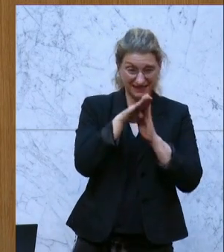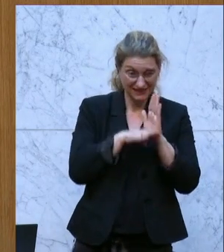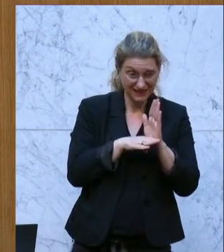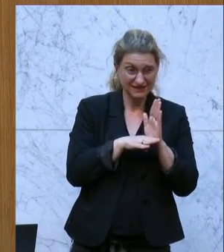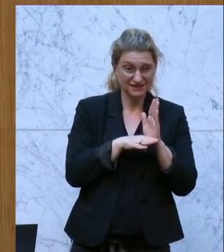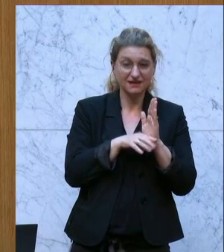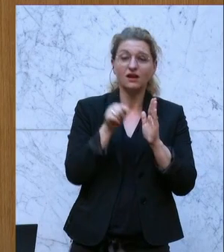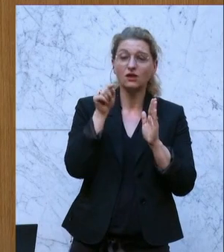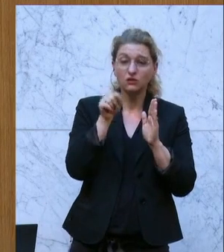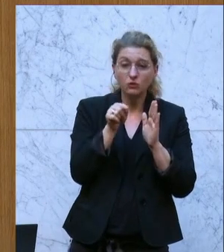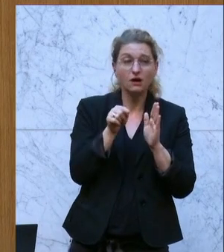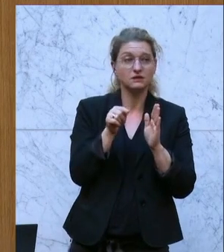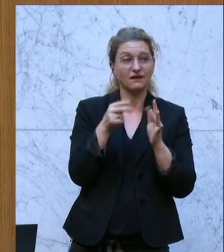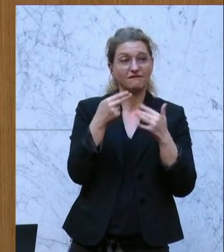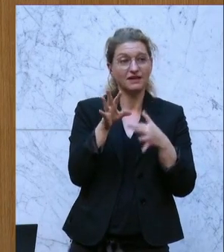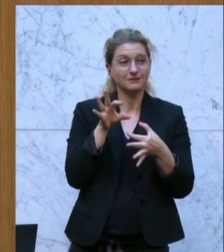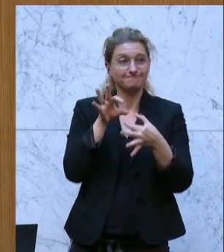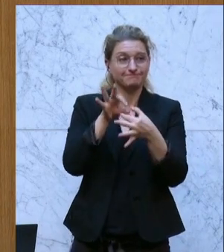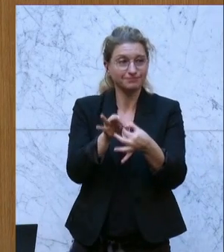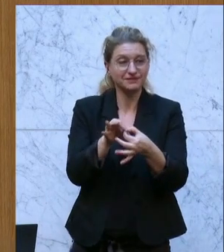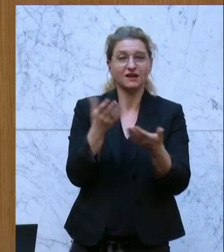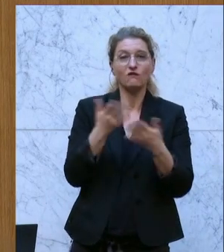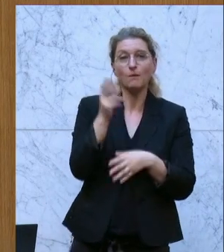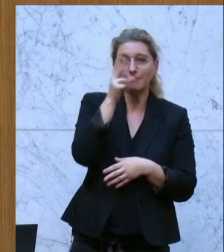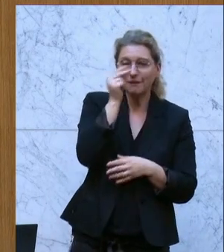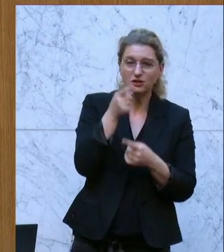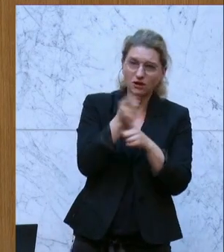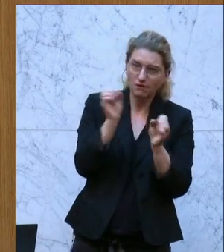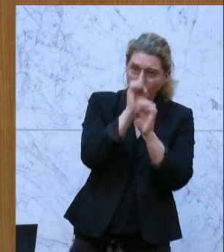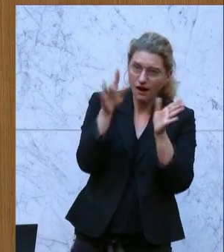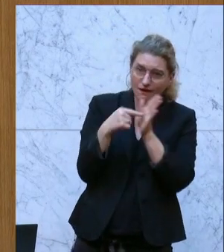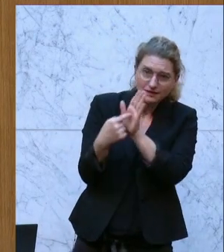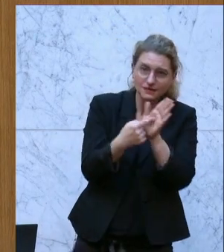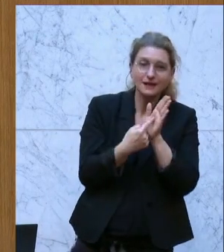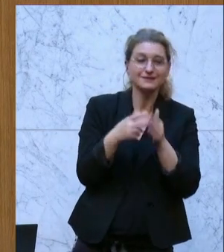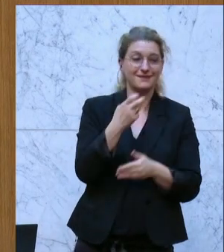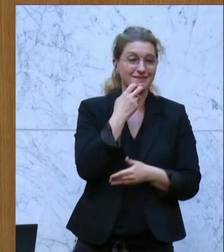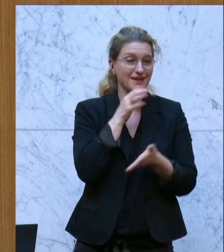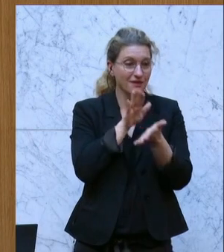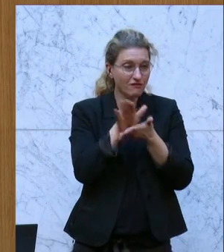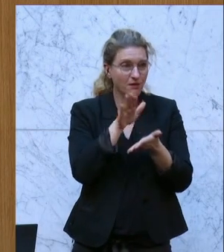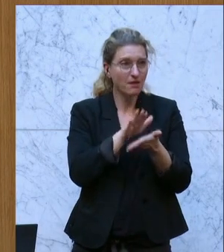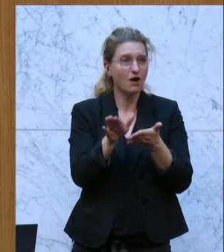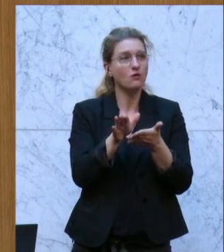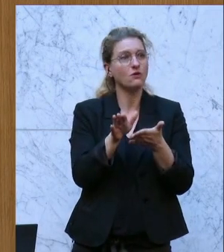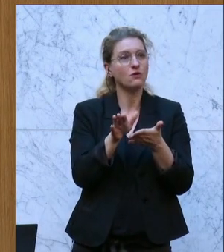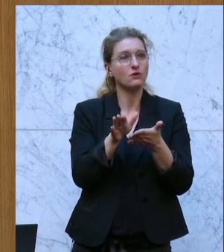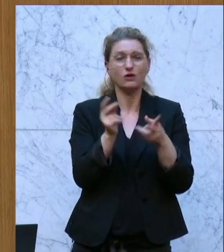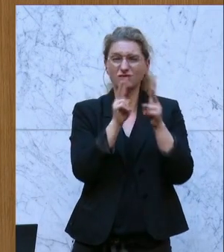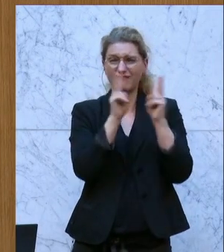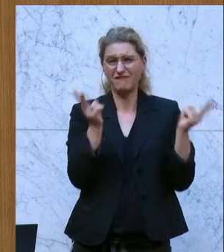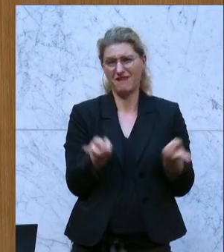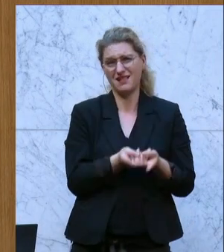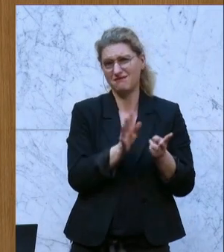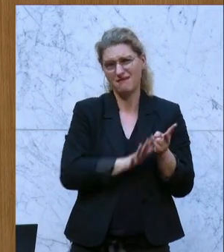dort aufsetzen, wo wir den Menschen klar machen, wir müssen den Energieverbrauch der Welt, den